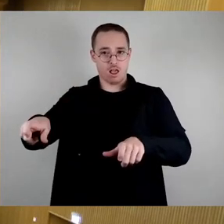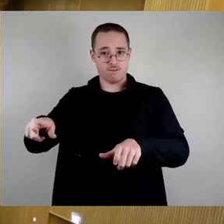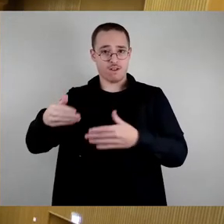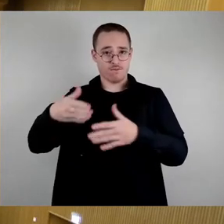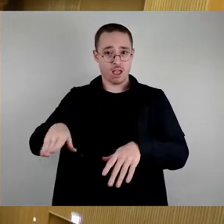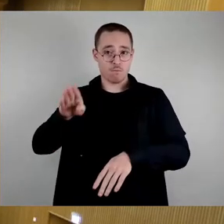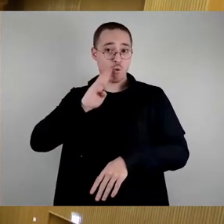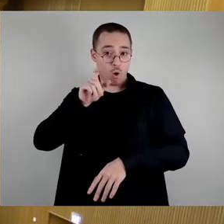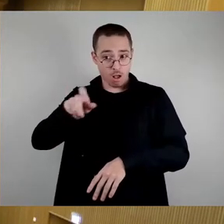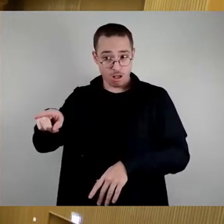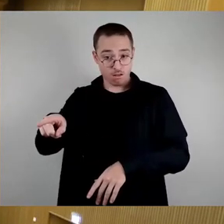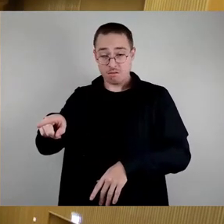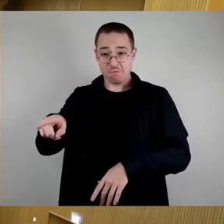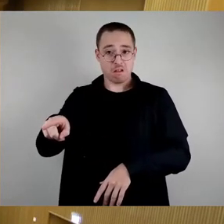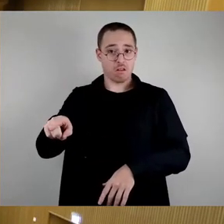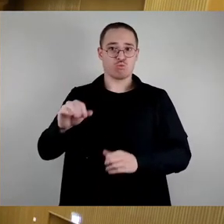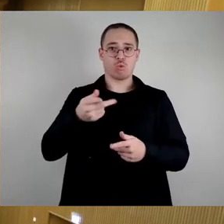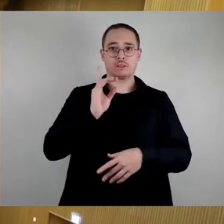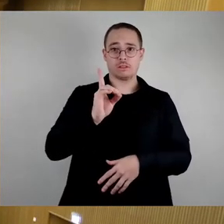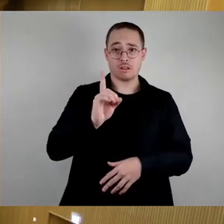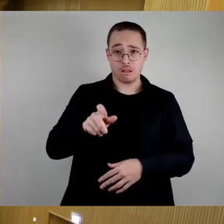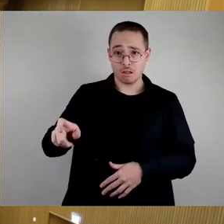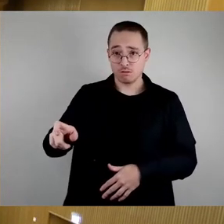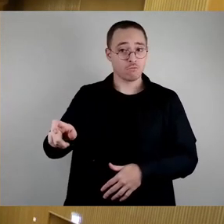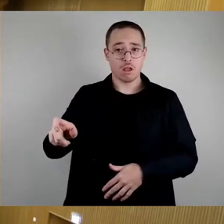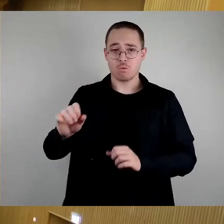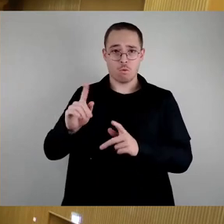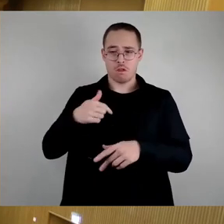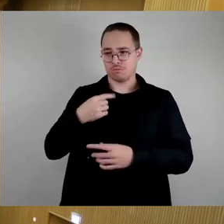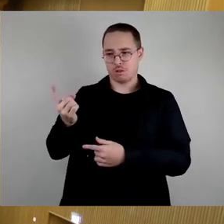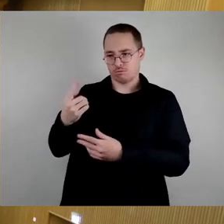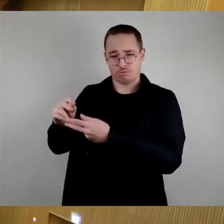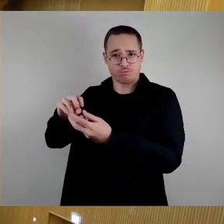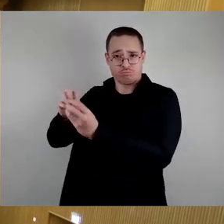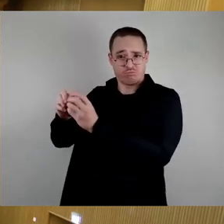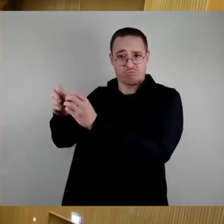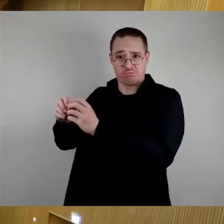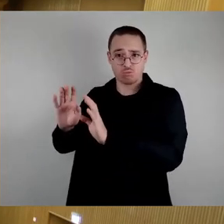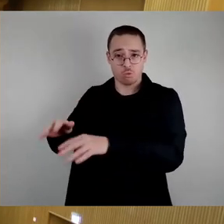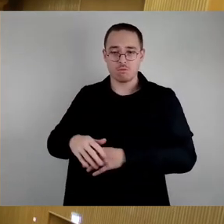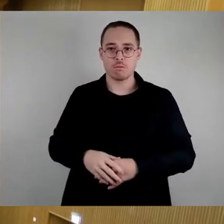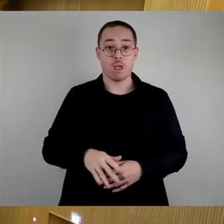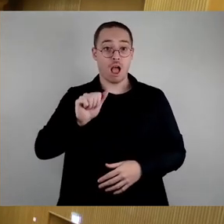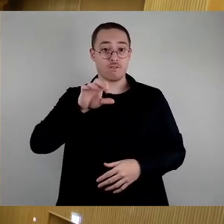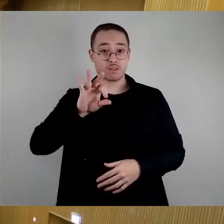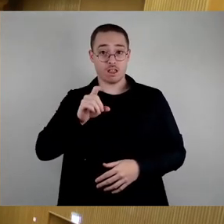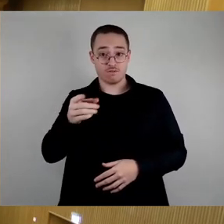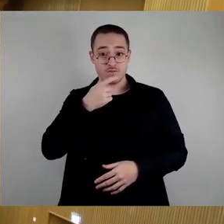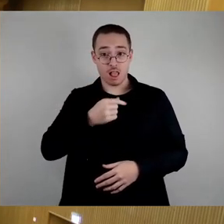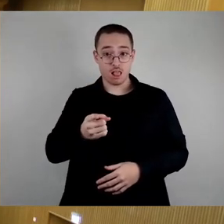Dann Dissidenten das Wort gewünscht. Sind mit sich beschäftigt. Nein. AfD das Wort gewünscht. Nein.